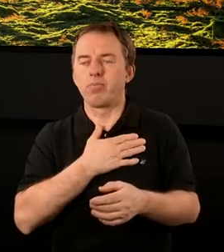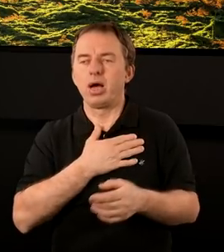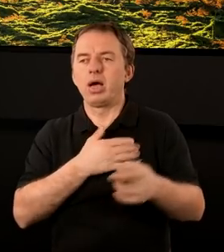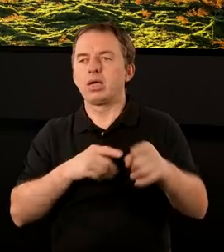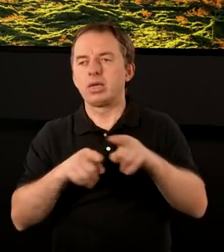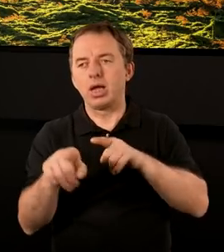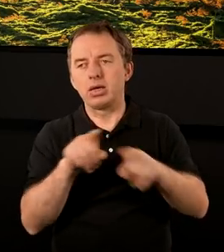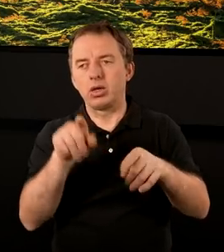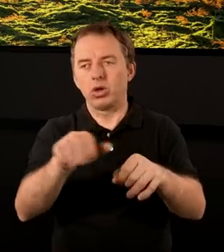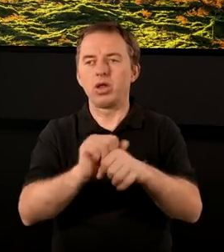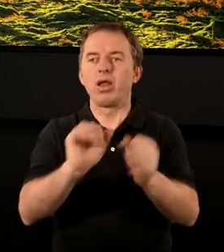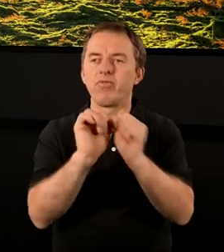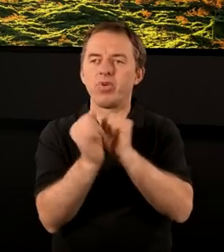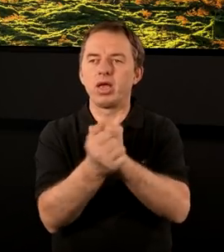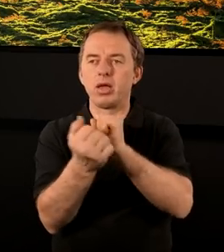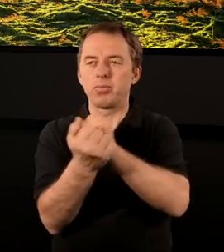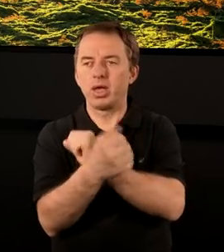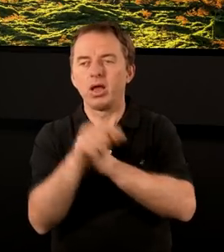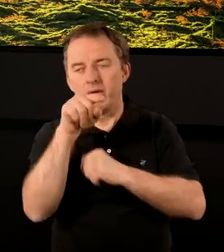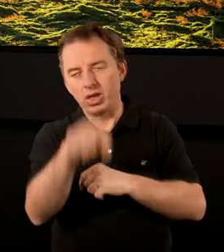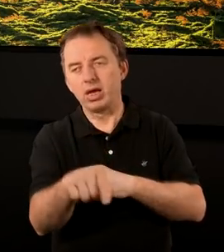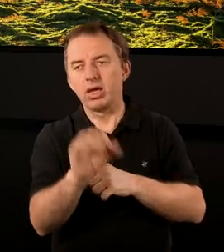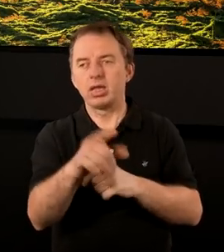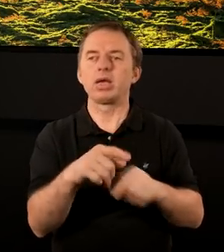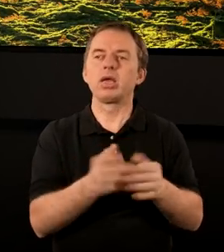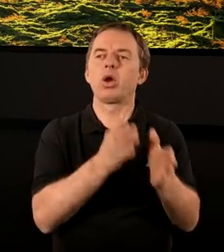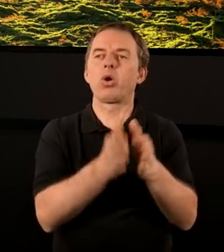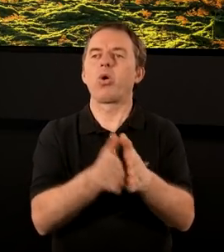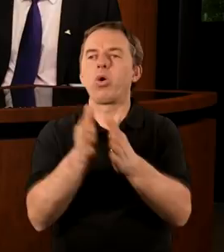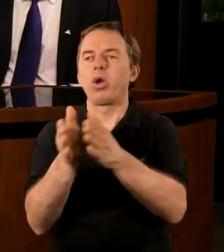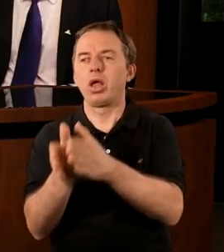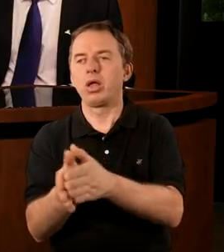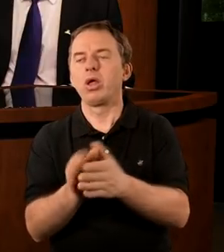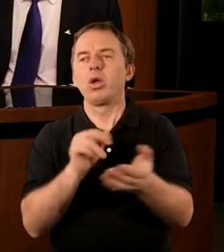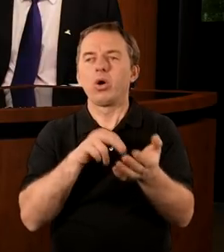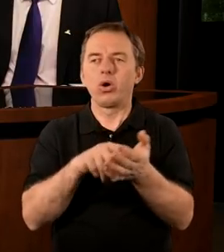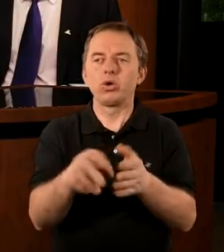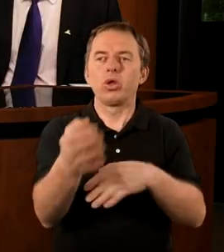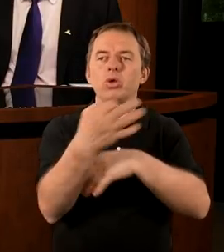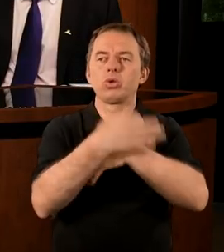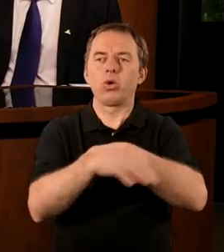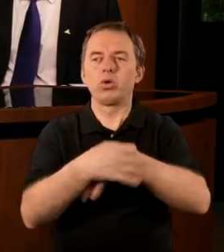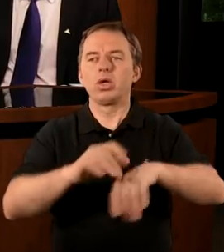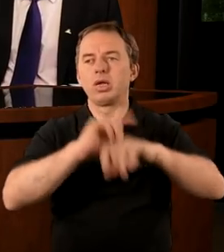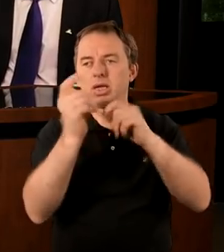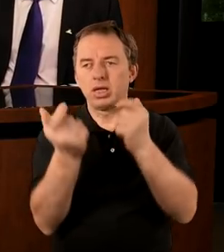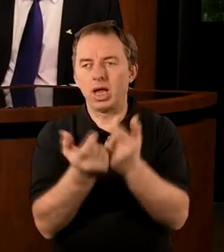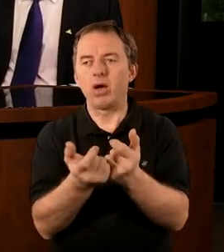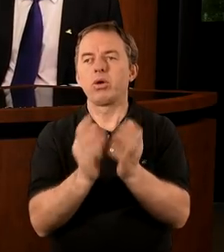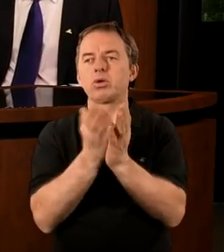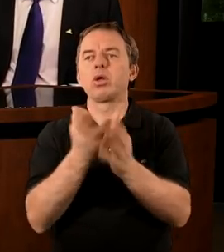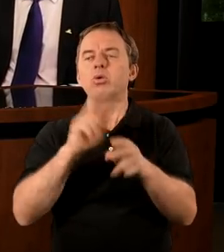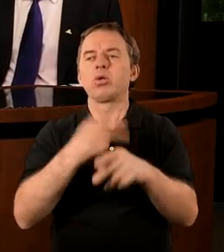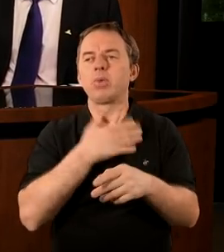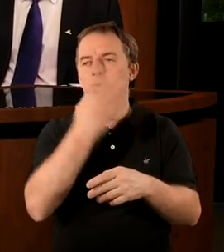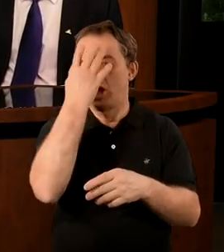ma znaczenie to, że jest wymienionych ich tyle i w takiej kolejności? W zasadzie to studiując całą Księgę objawienia